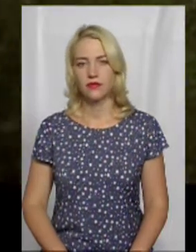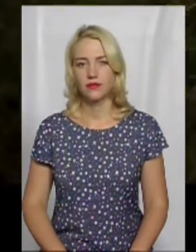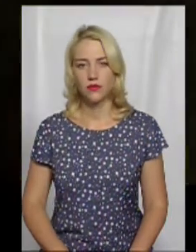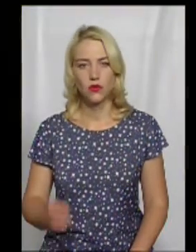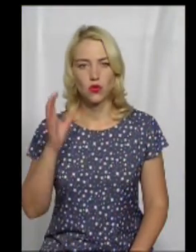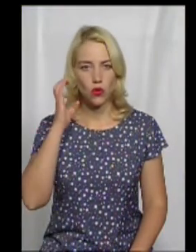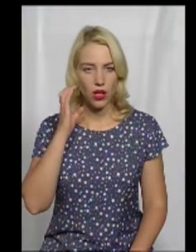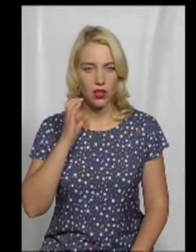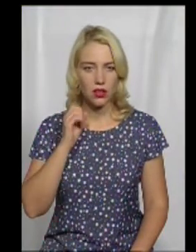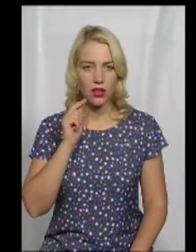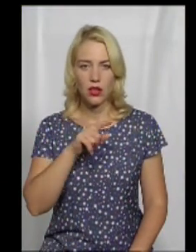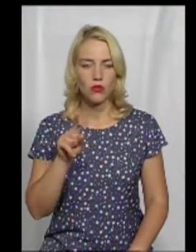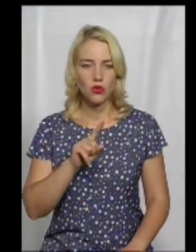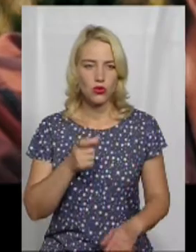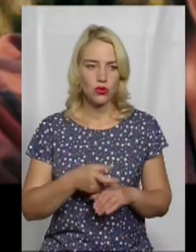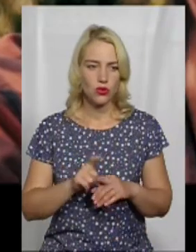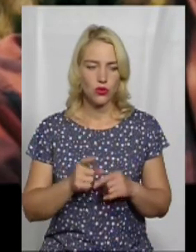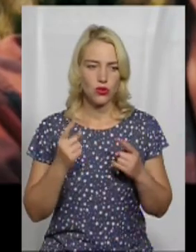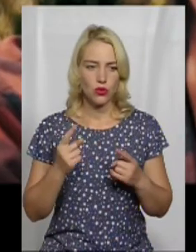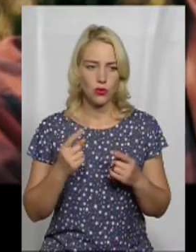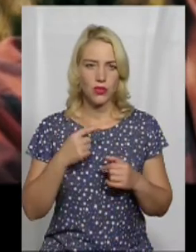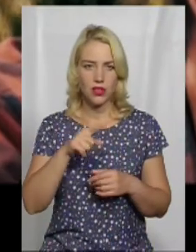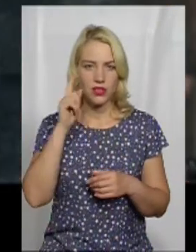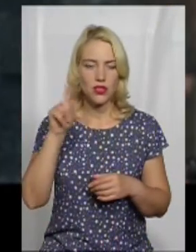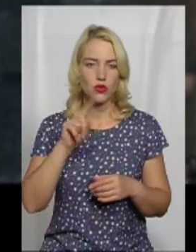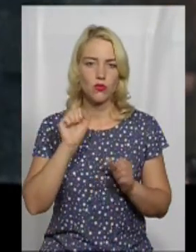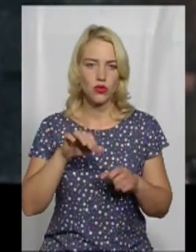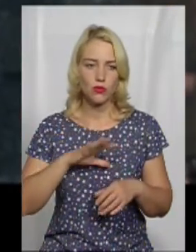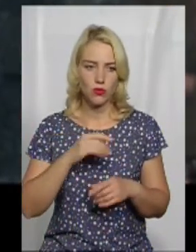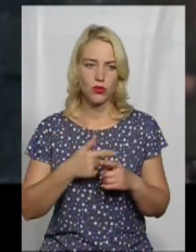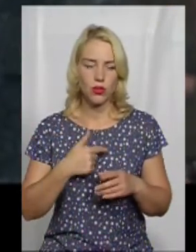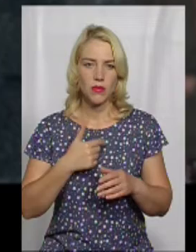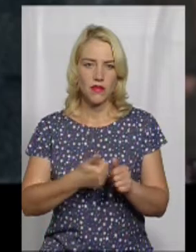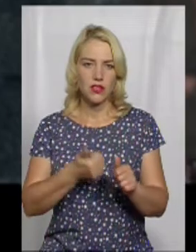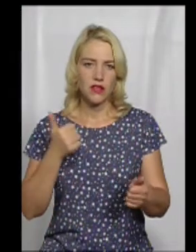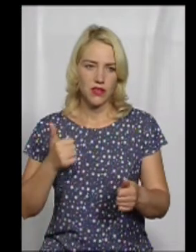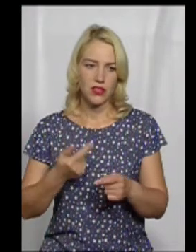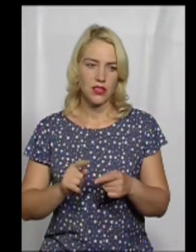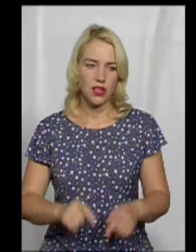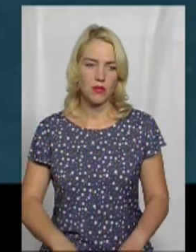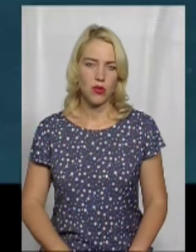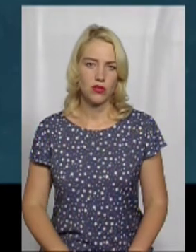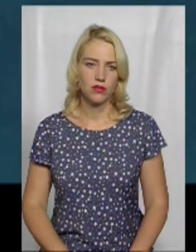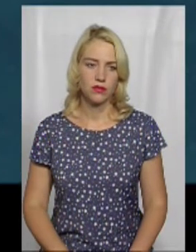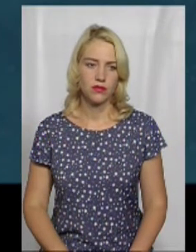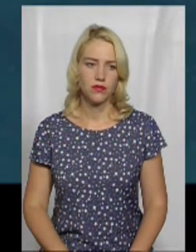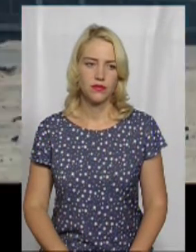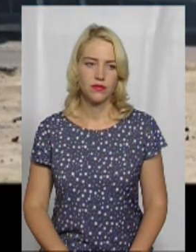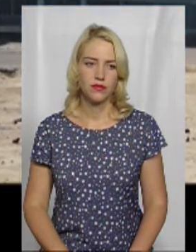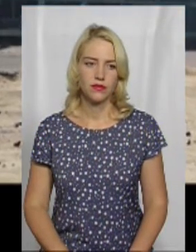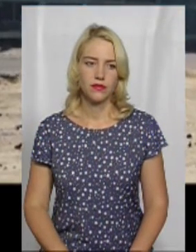Слухай, там щось дуже крупне. І ти знаєш, що це може бути. Ми вже відстаємо думати, треба швидше. Ти